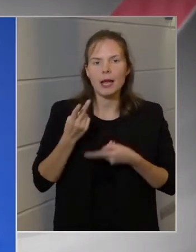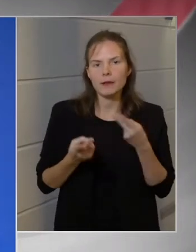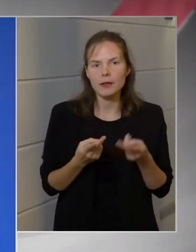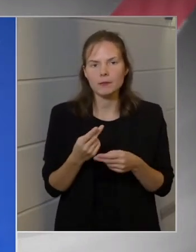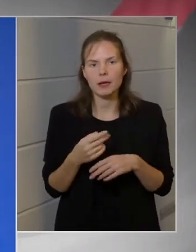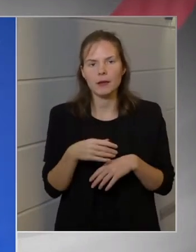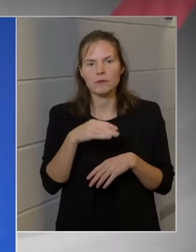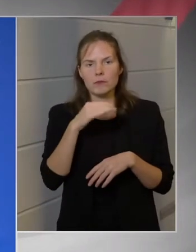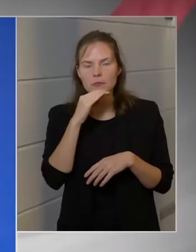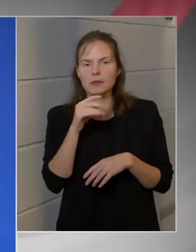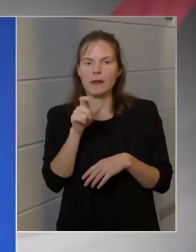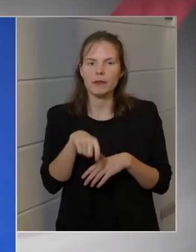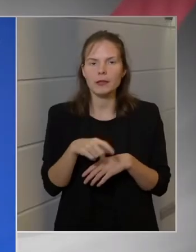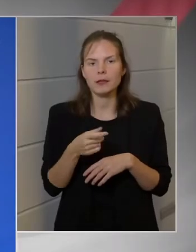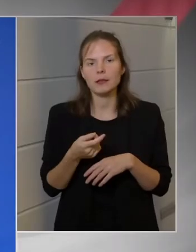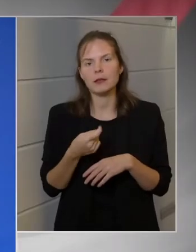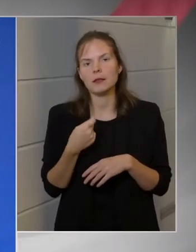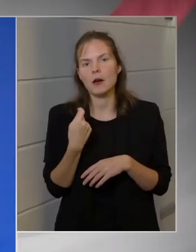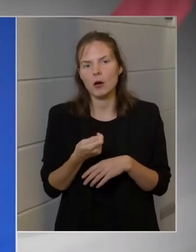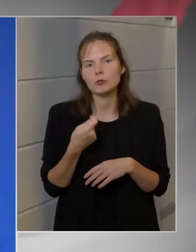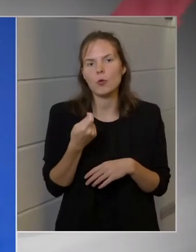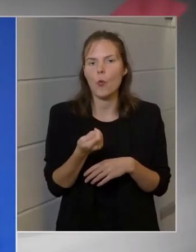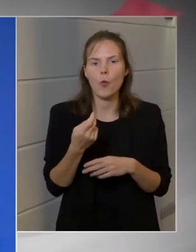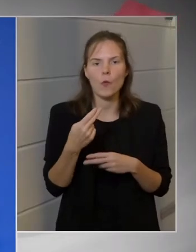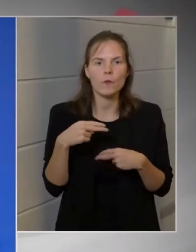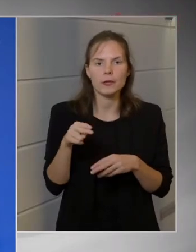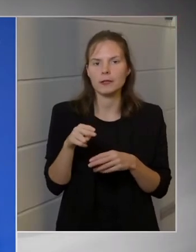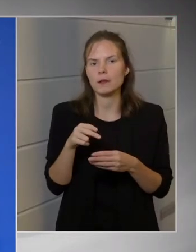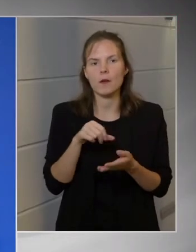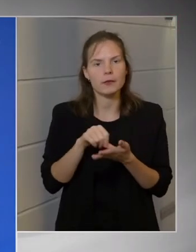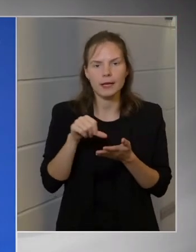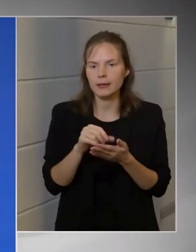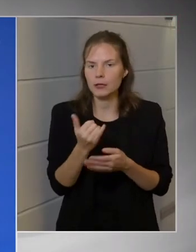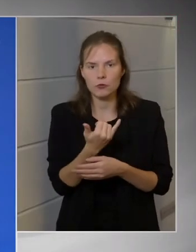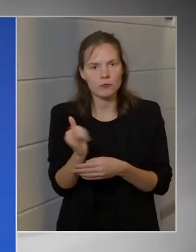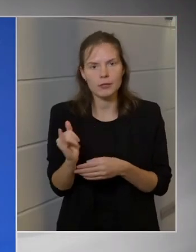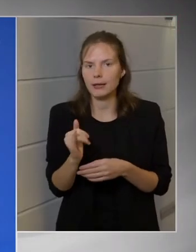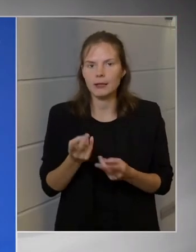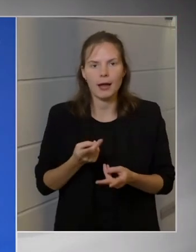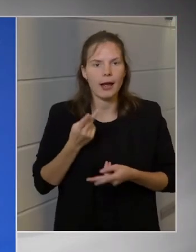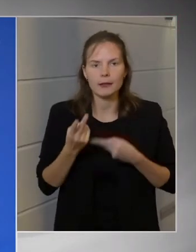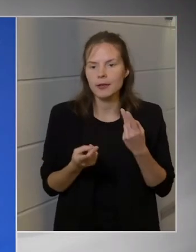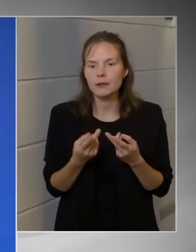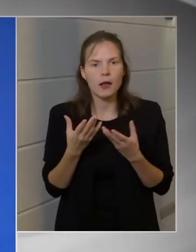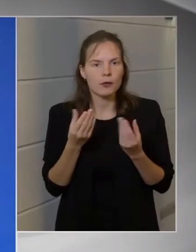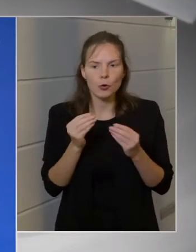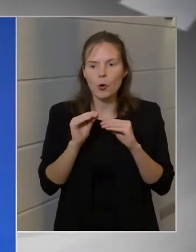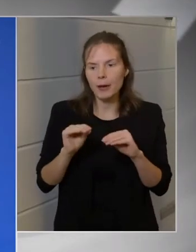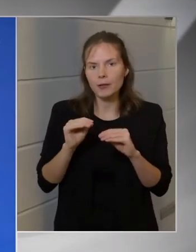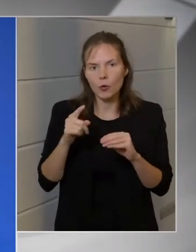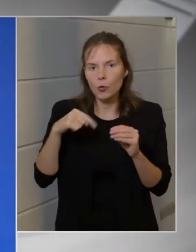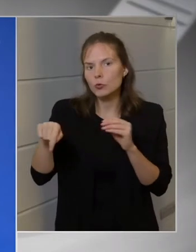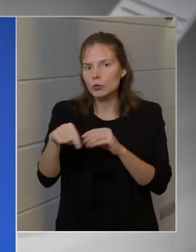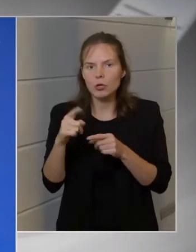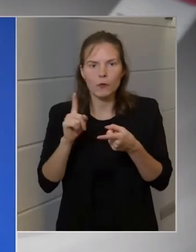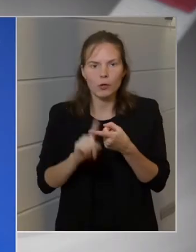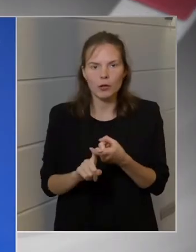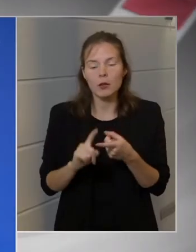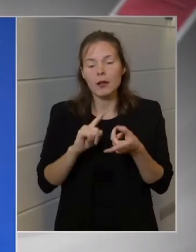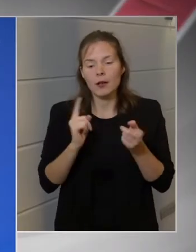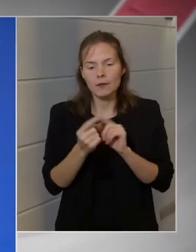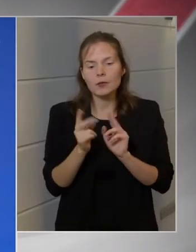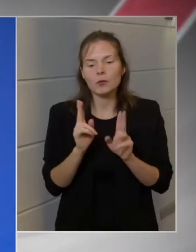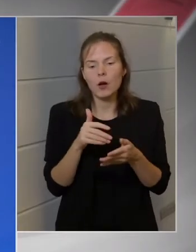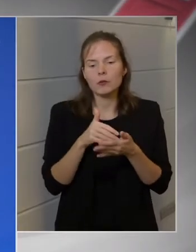SIA visszafizetés, az természetesen mindenkinek könnyebség, aki gyermeket nevel, és pedagógusok között is sokan vannak így. De ugyanakkor van a